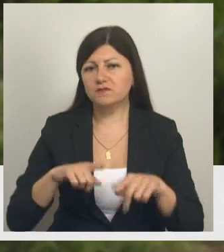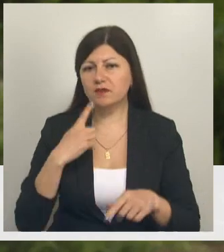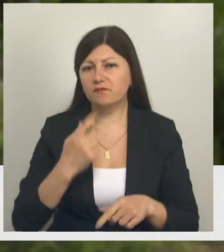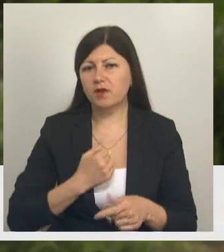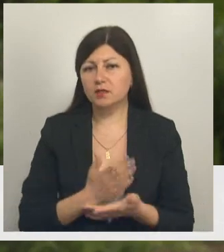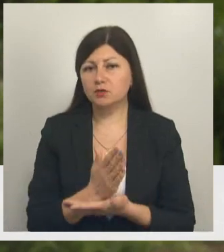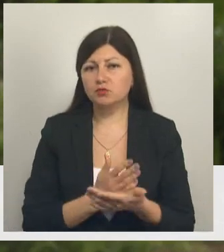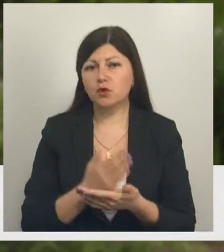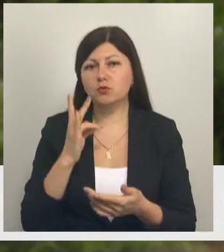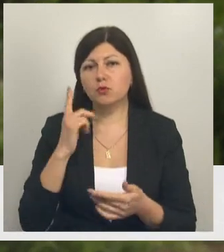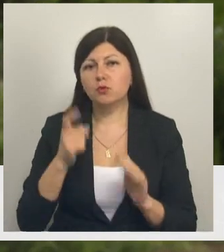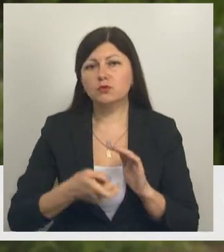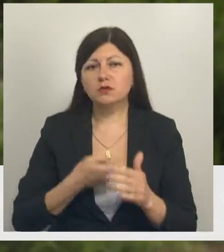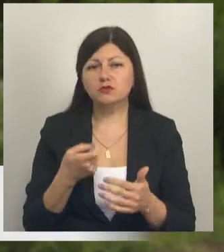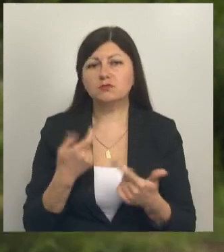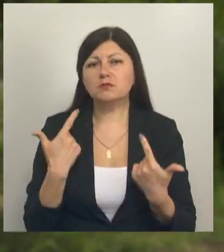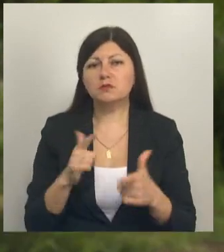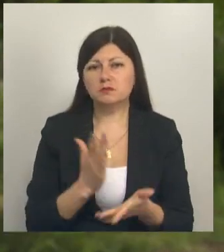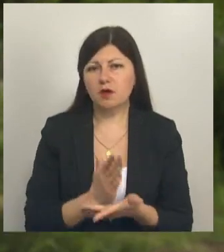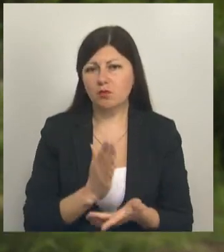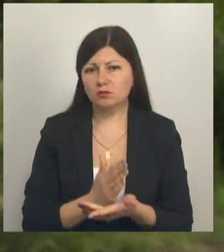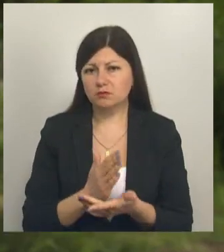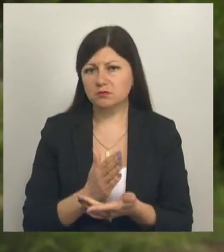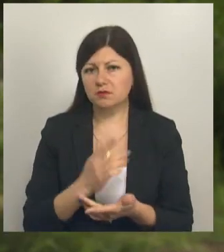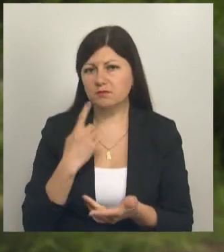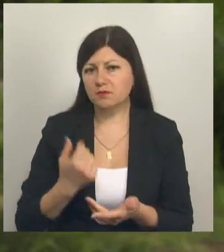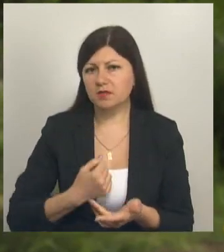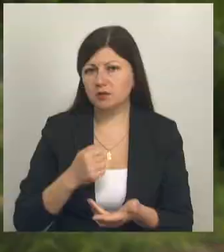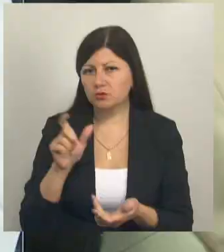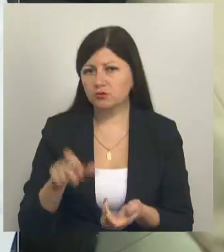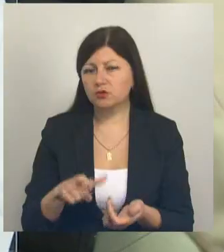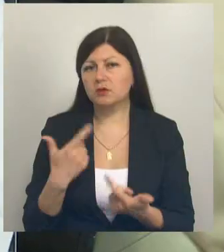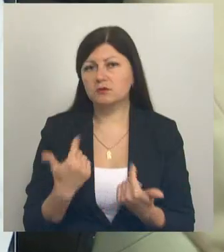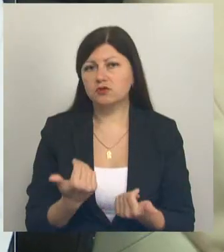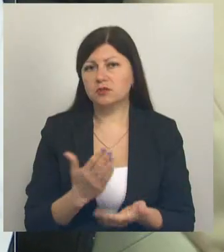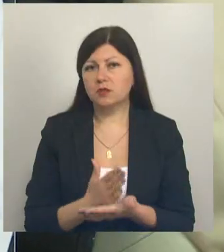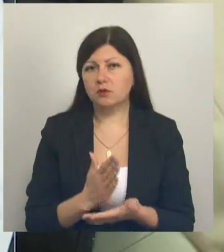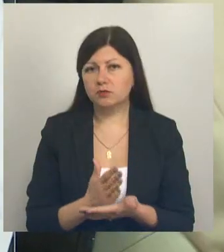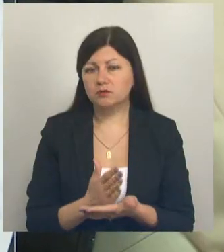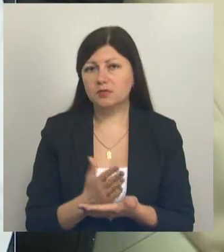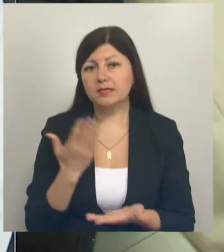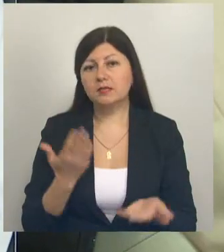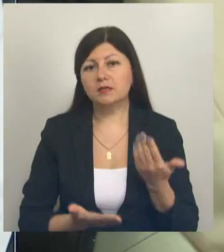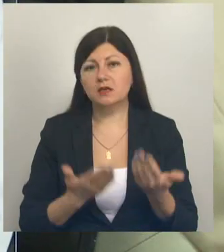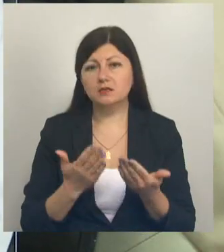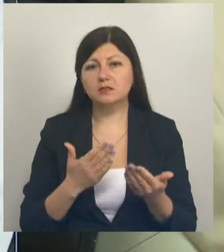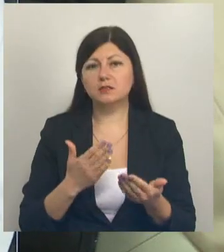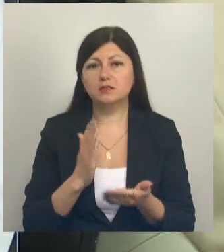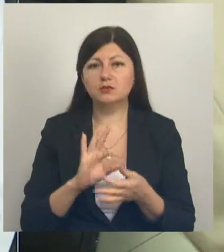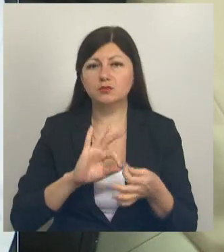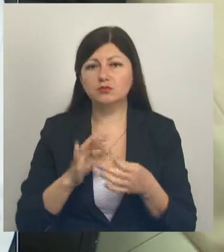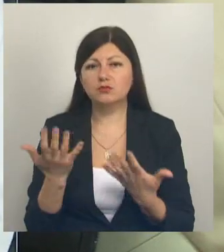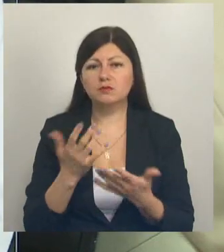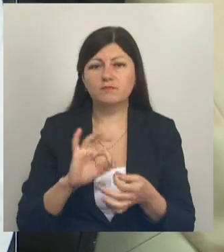просьбой уточнить местонахождение военнослужащего, где он сейчас находится. Если поступают более сложные